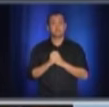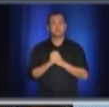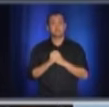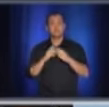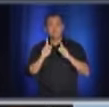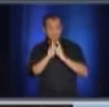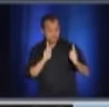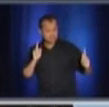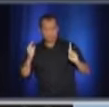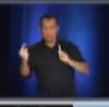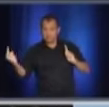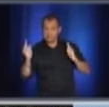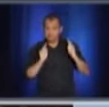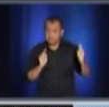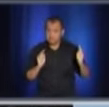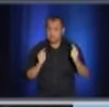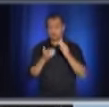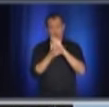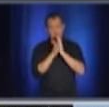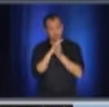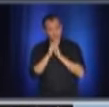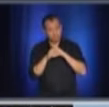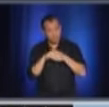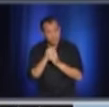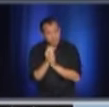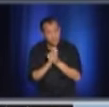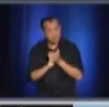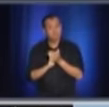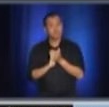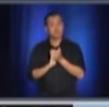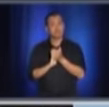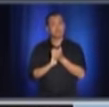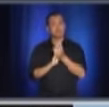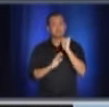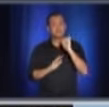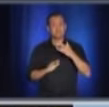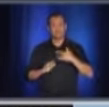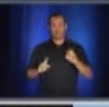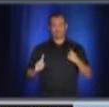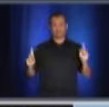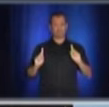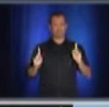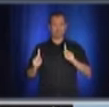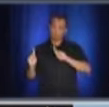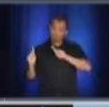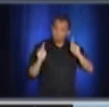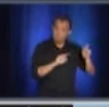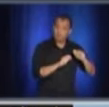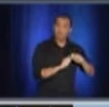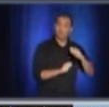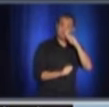de se laver les mains, et en cas de doute, on va se faire dépister. On a les moyens de le faire.